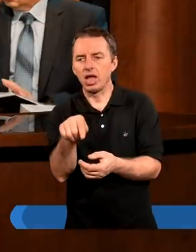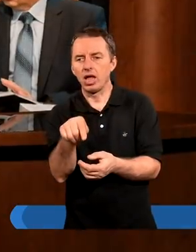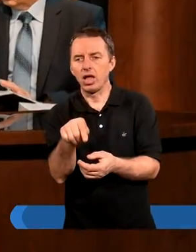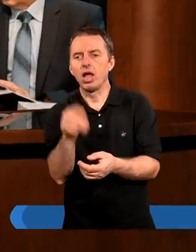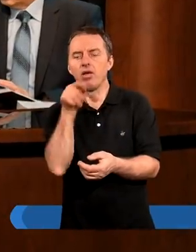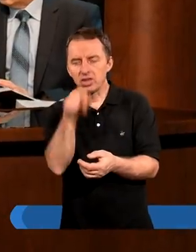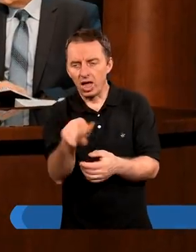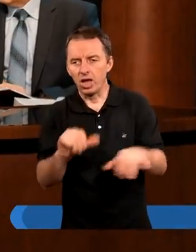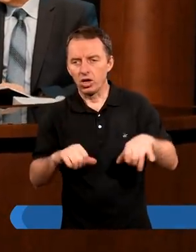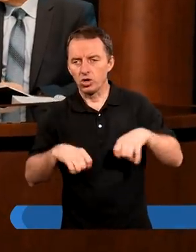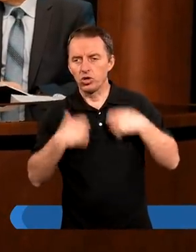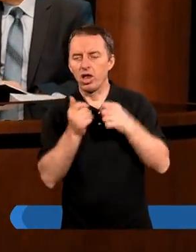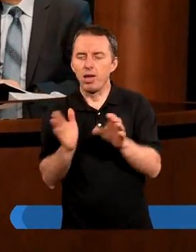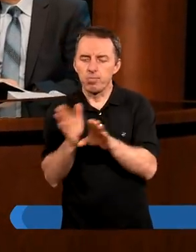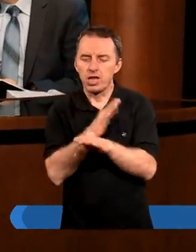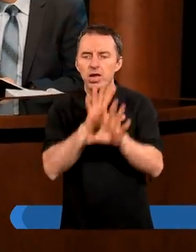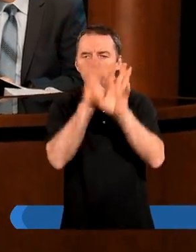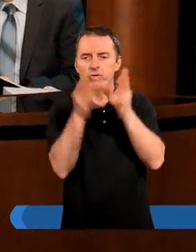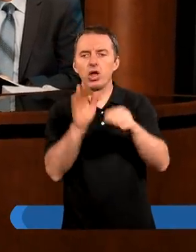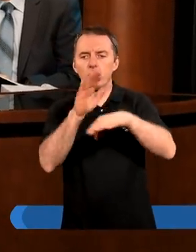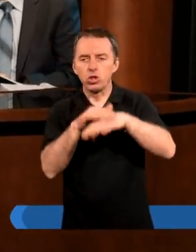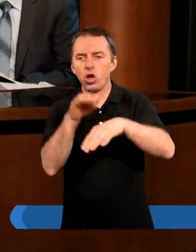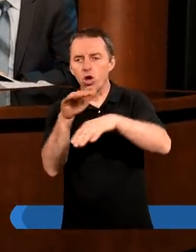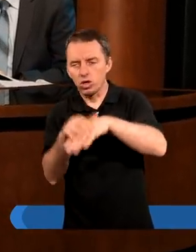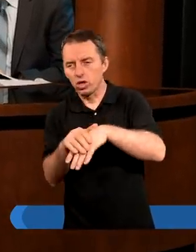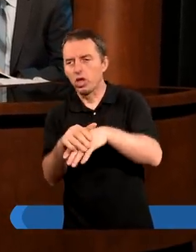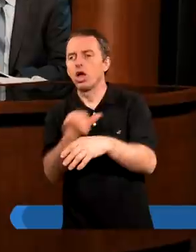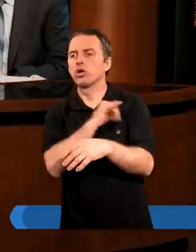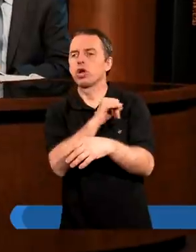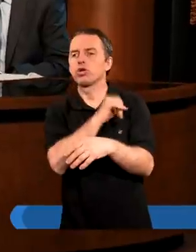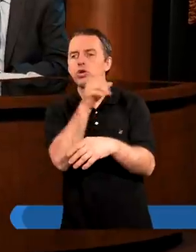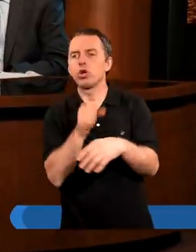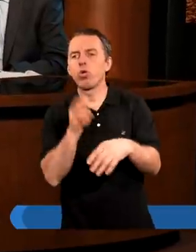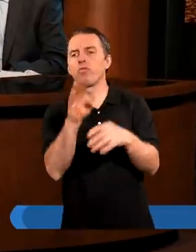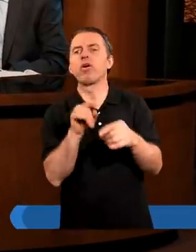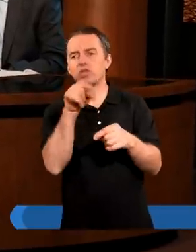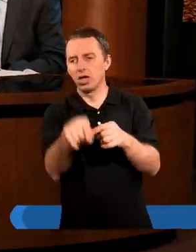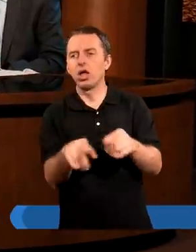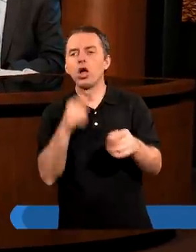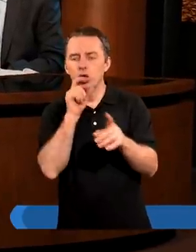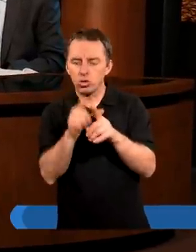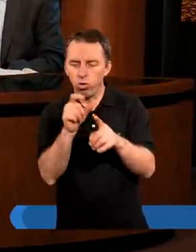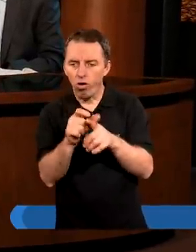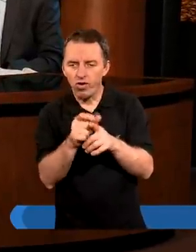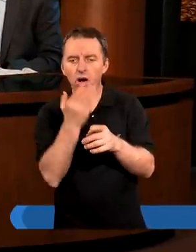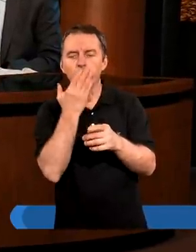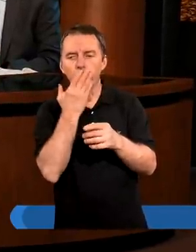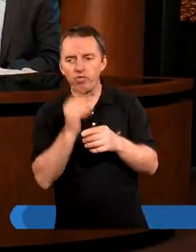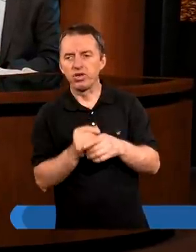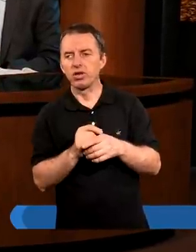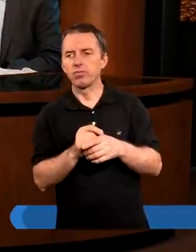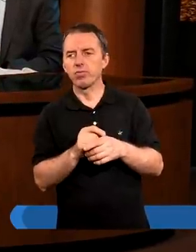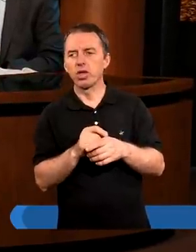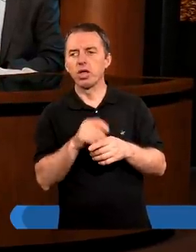I ten gniew mimo wszystko dotknie grzeszników też. Słowo Boże nam objawia, że